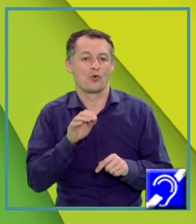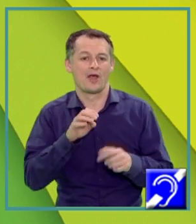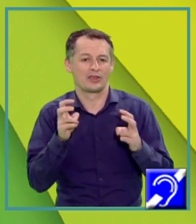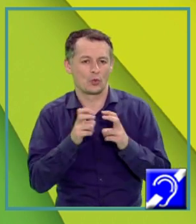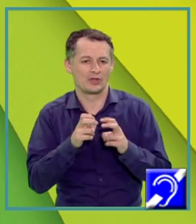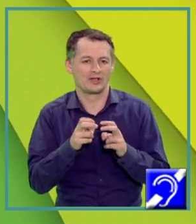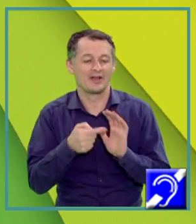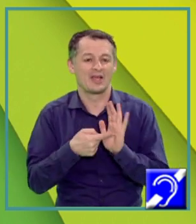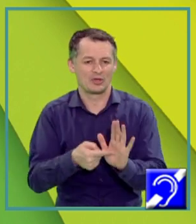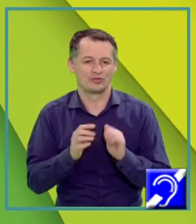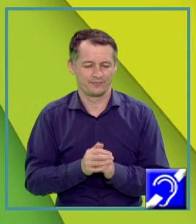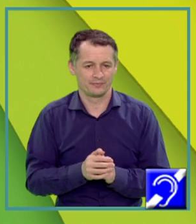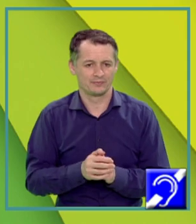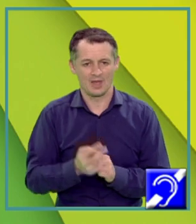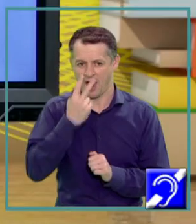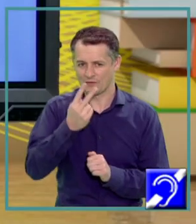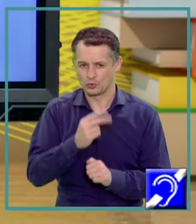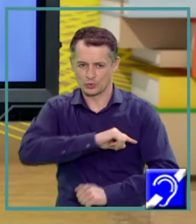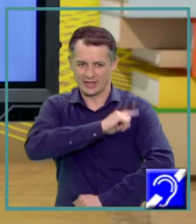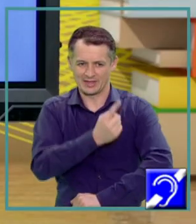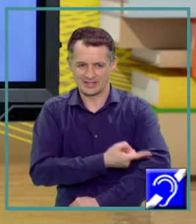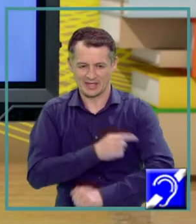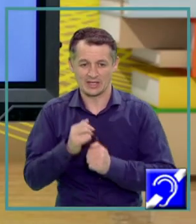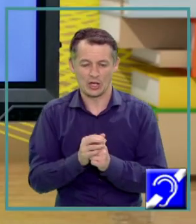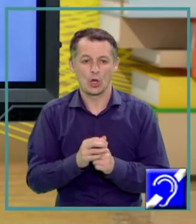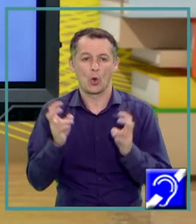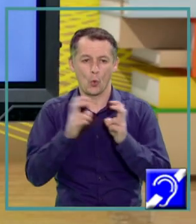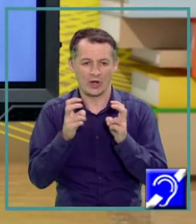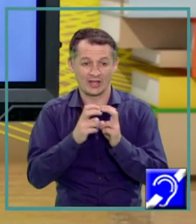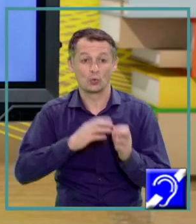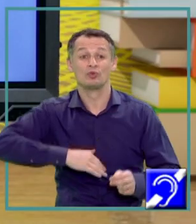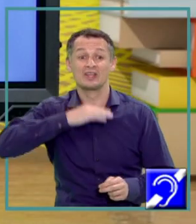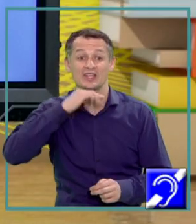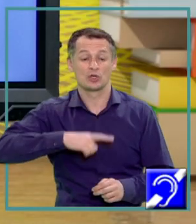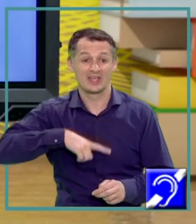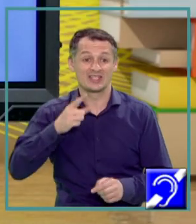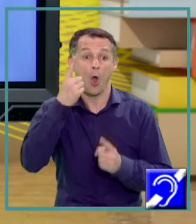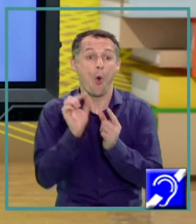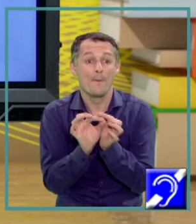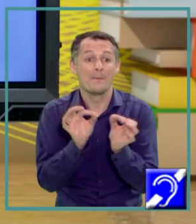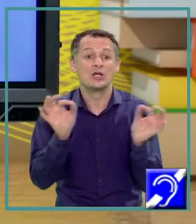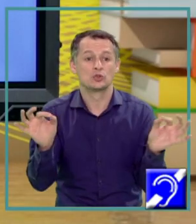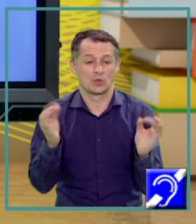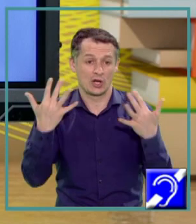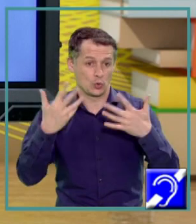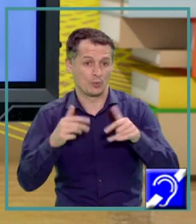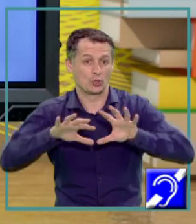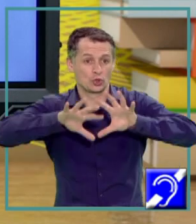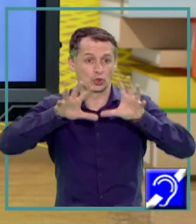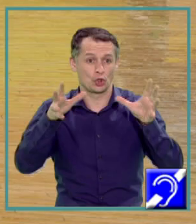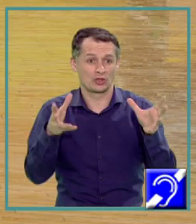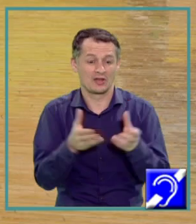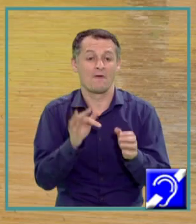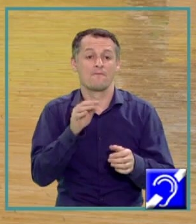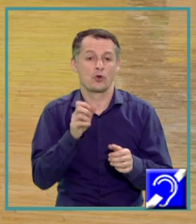Deci, am văzut că intensitatea curentului de saturație este o măsură al numărului total de